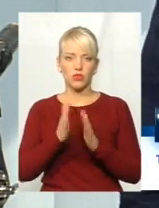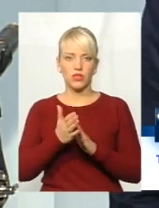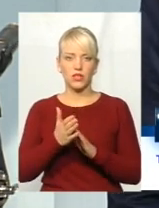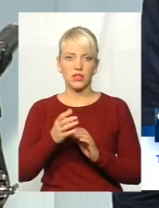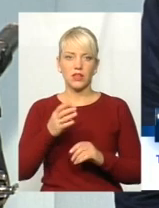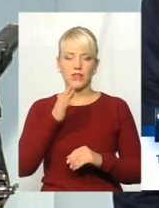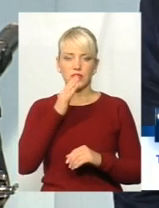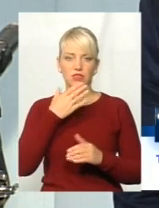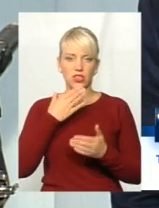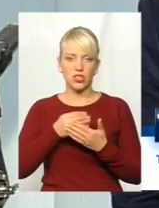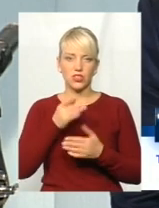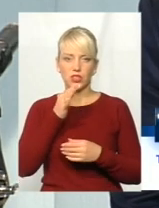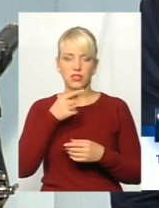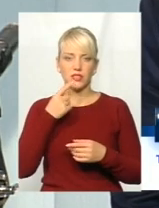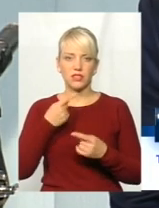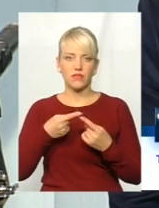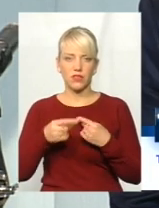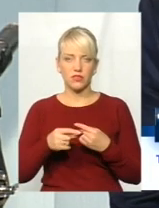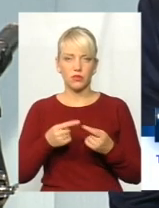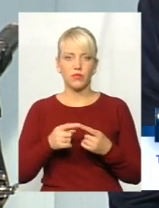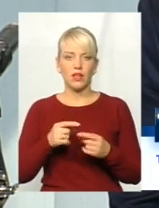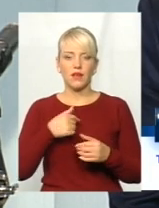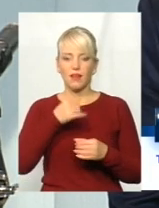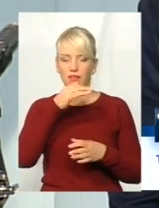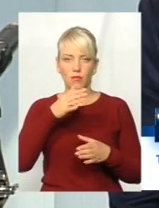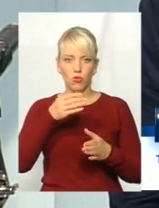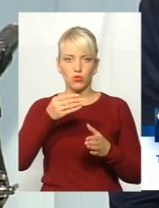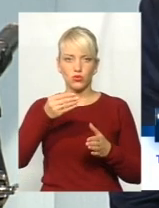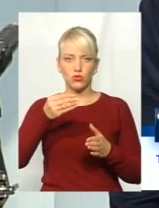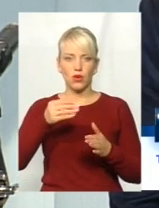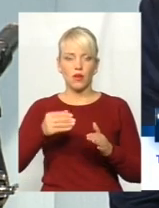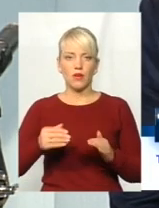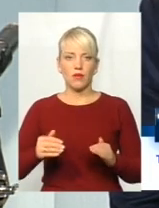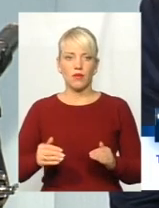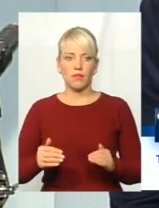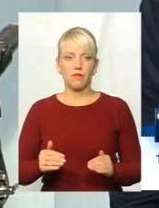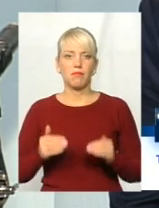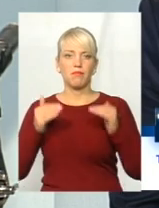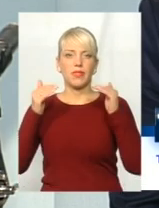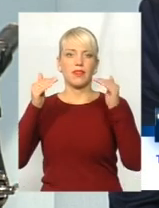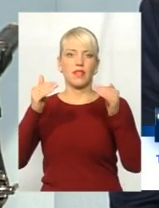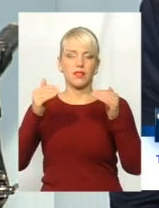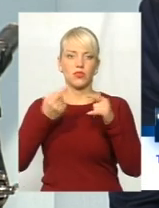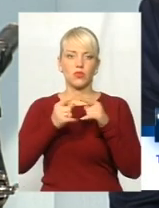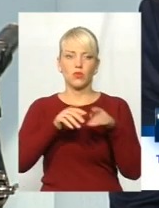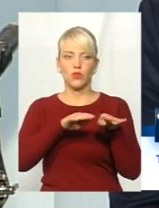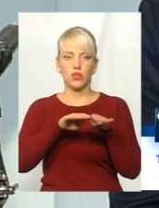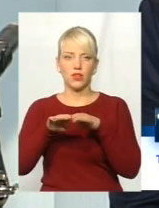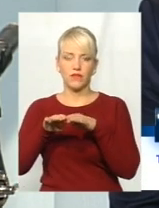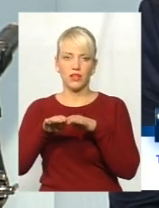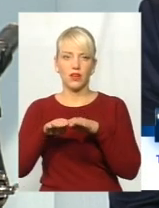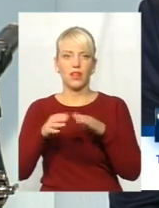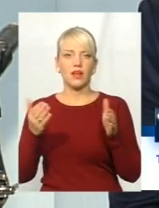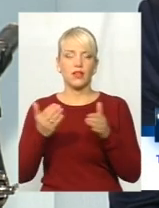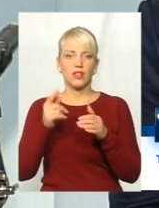наступне. Я не можу піднятися до того рівня, до якого ви опустились.